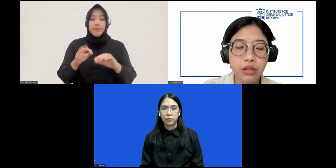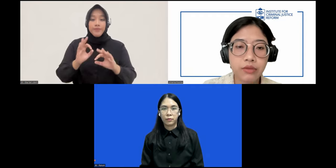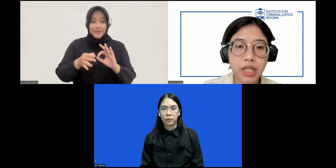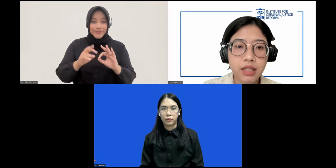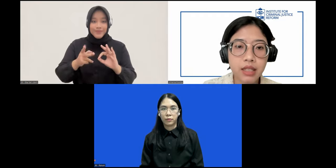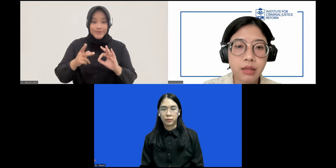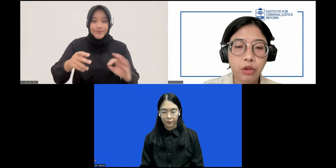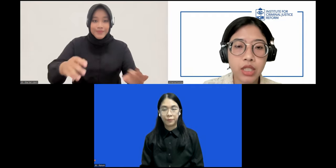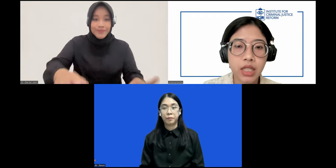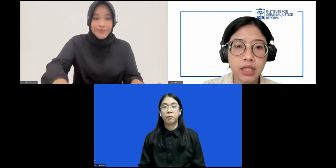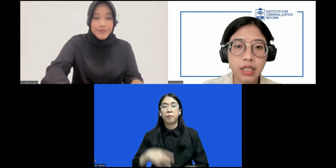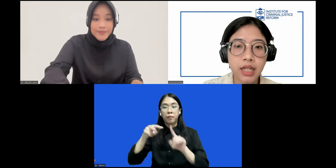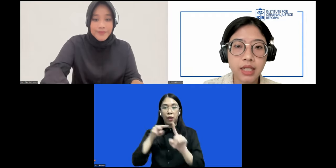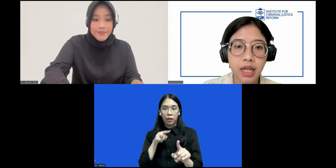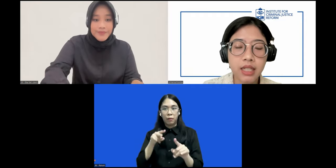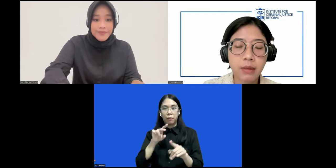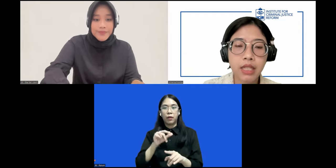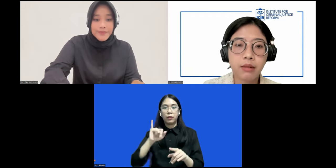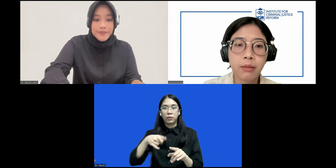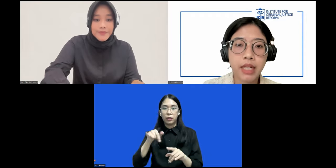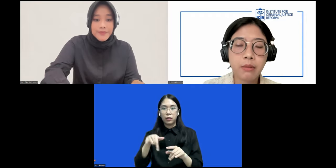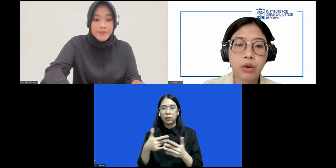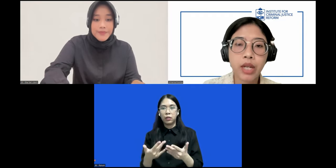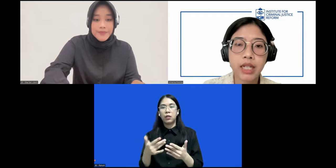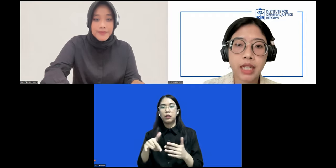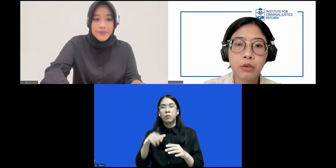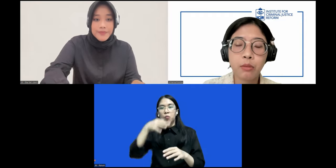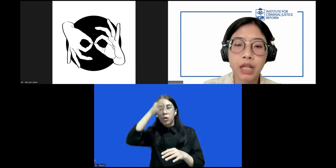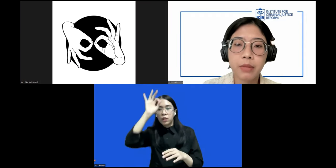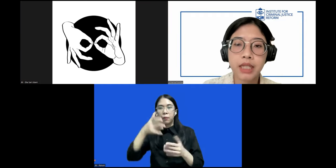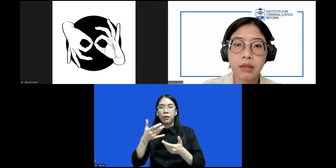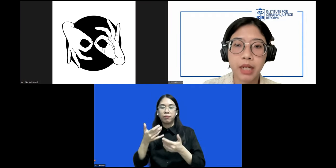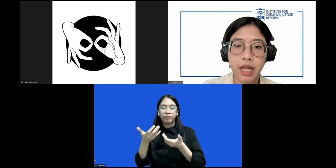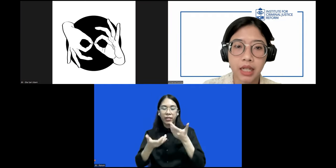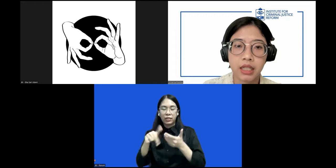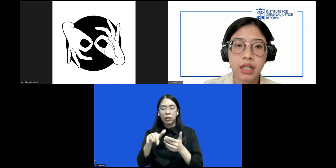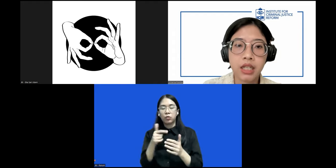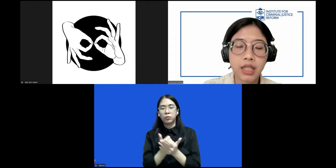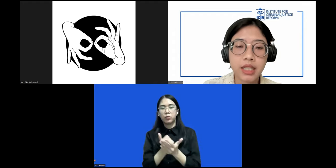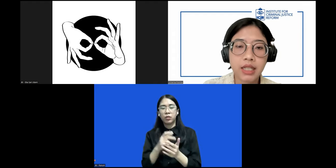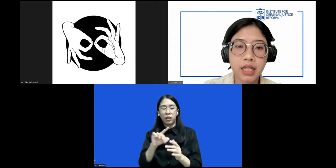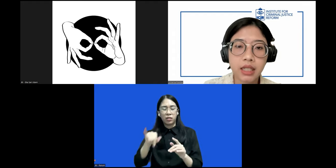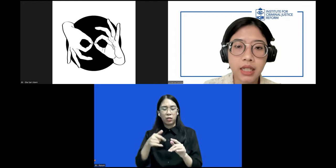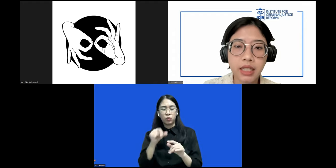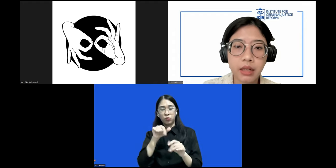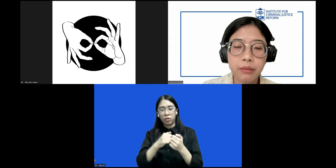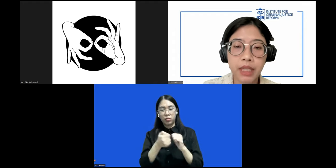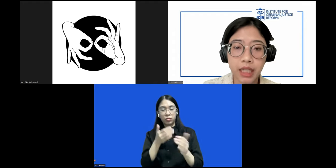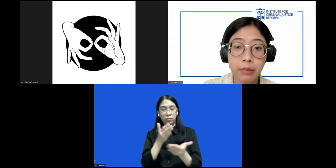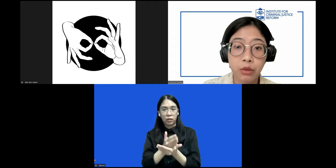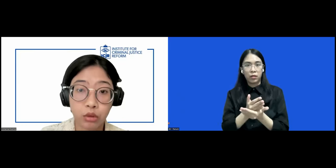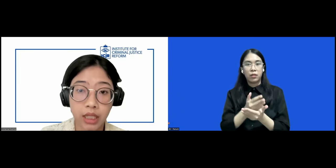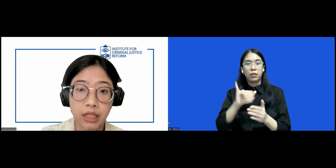restoratif justice di kepolisian dan kejaksaan sama-sama memandang bahwa RJ merupakan penghentian perkara di kejaksaan dikenal dengan